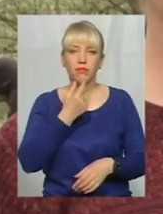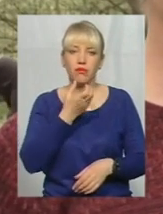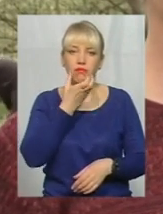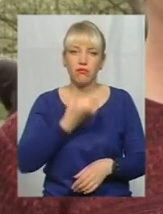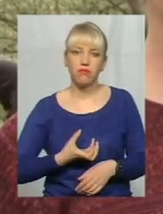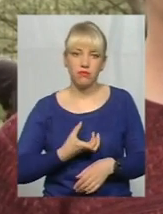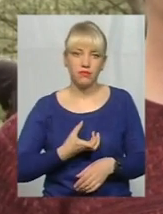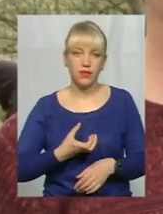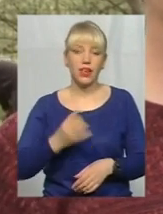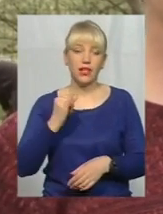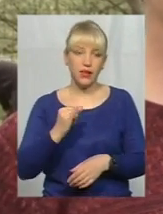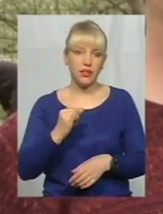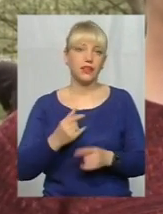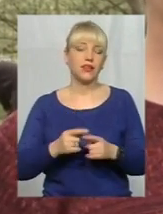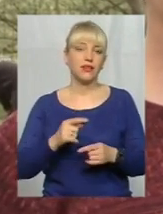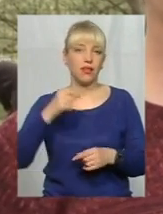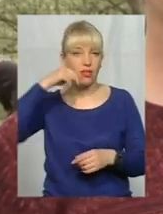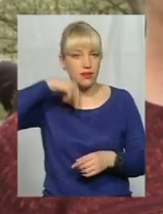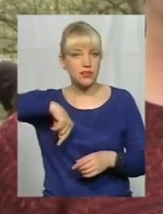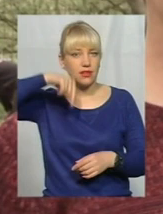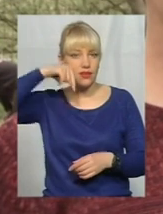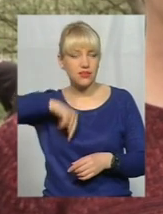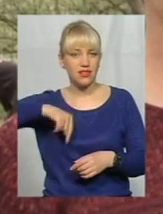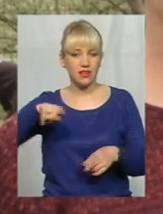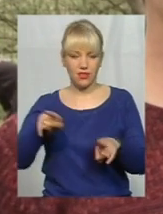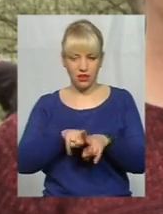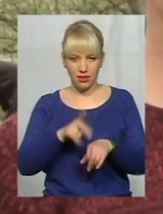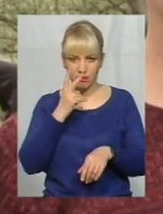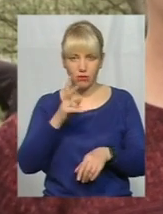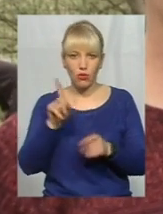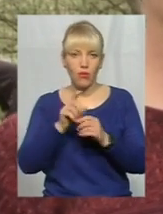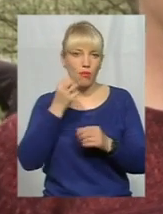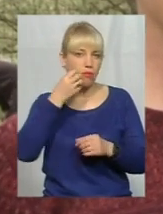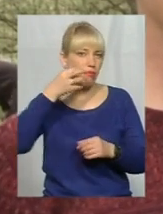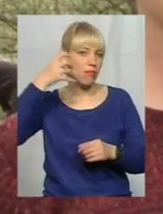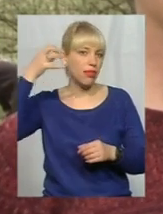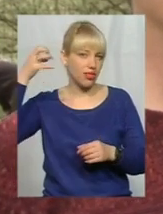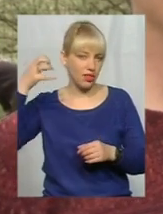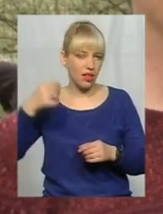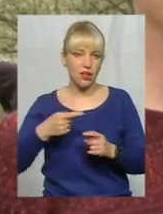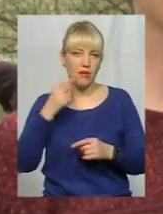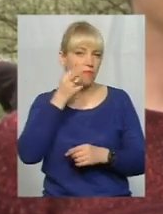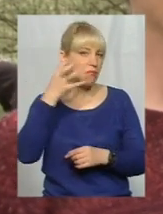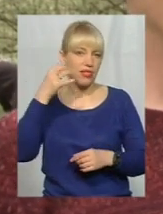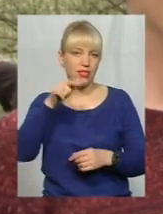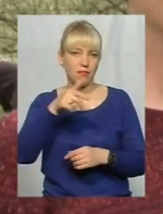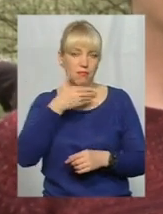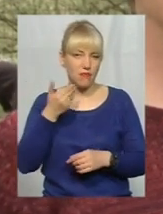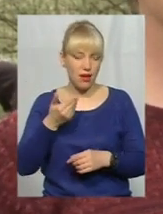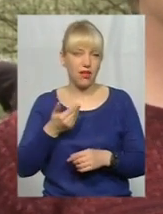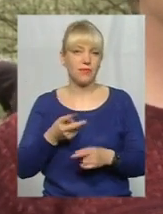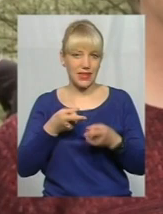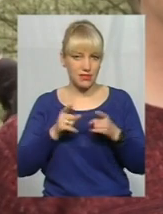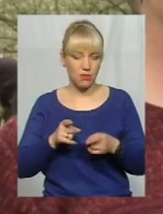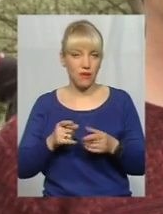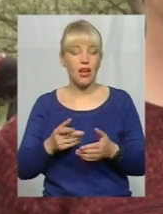щелепа. І слина стікає, і здається враження, що вона є піна з рота йде. Насправді піни там не утворюються. Ще одним